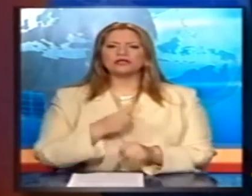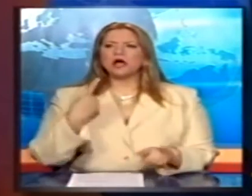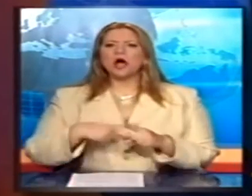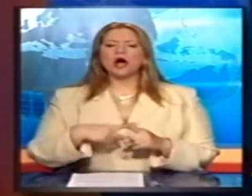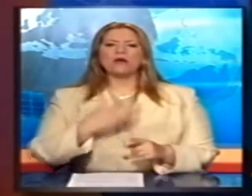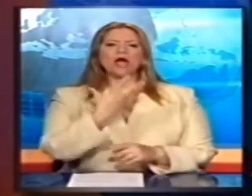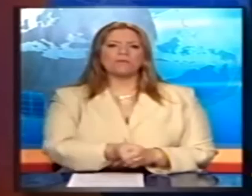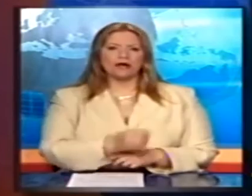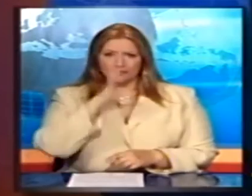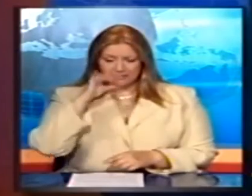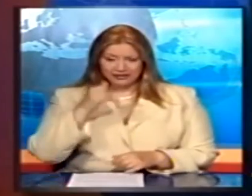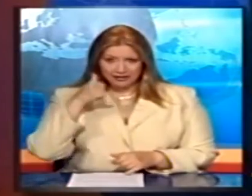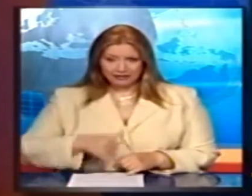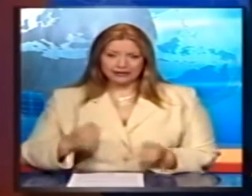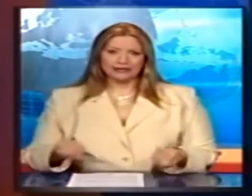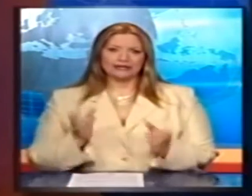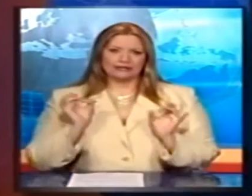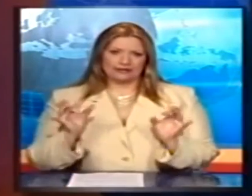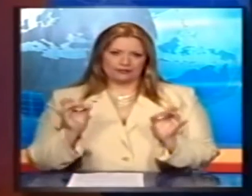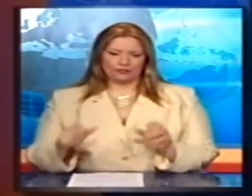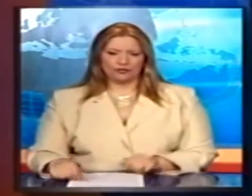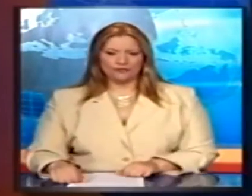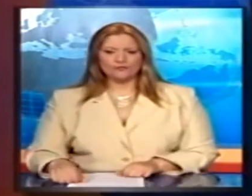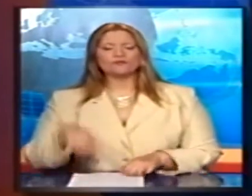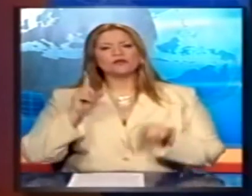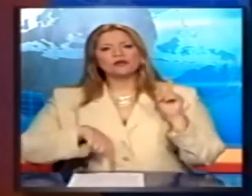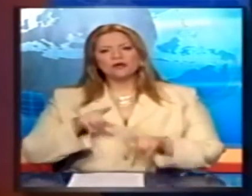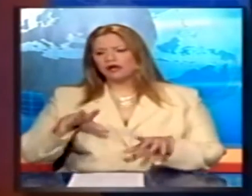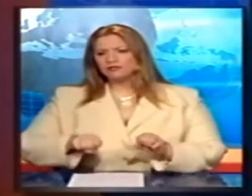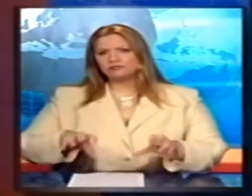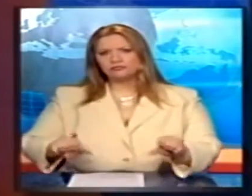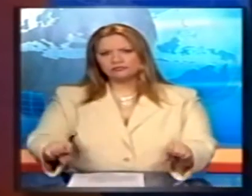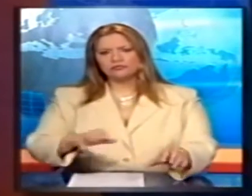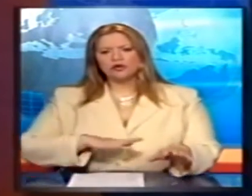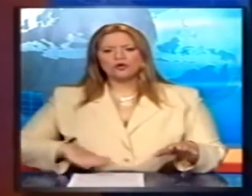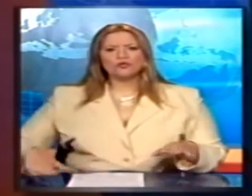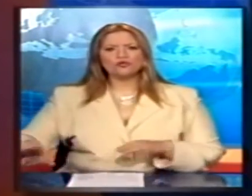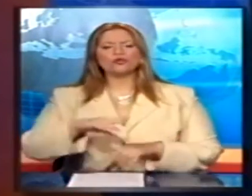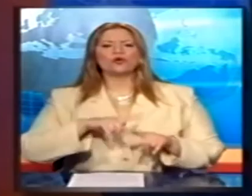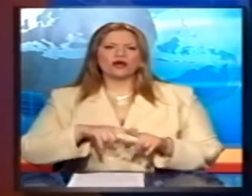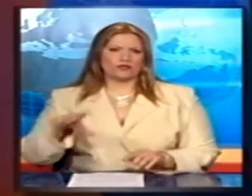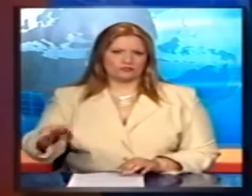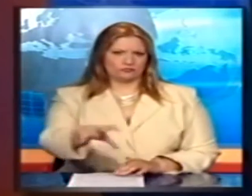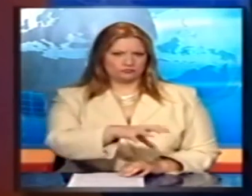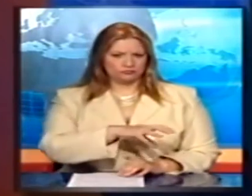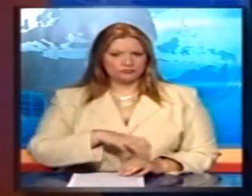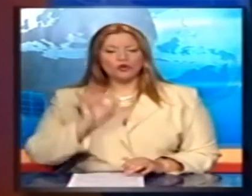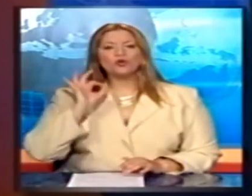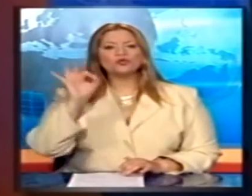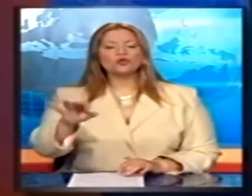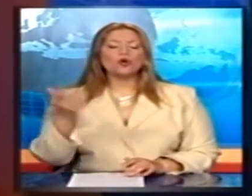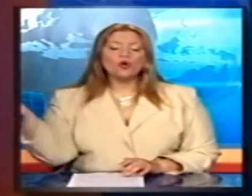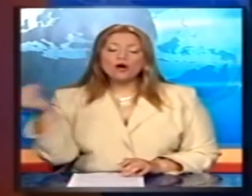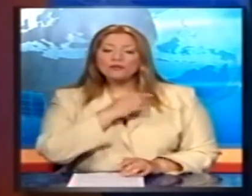Με στάσεις εργασίας, πορείες διαμαρτυρίας και συμβολικές καταλήψεις συμμετείχαν τα συνδικάτα σε όλα τα μεγάλα αστικά κέντρα ζητώντας την